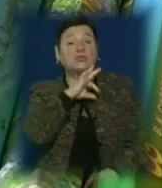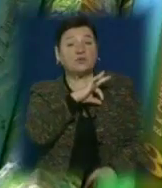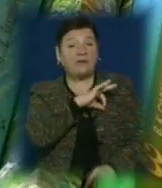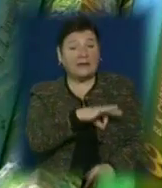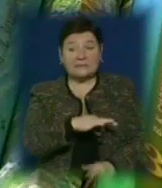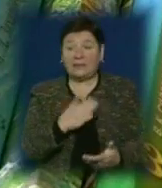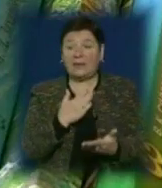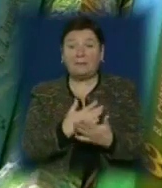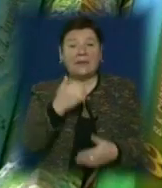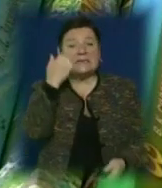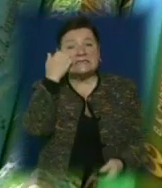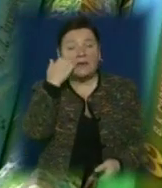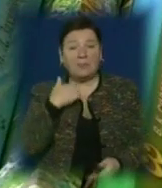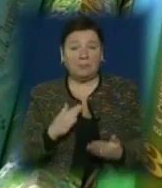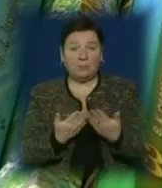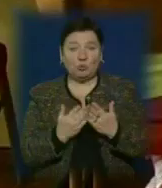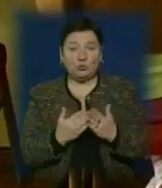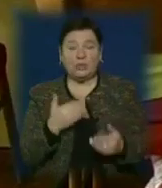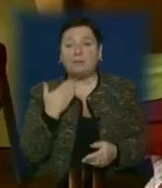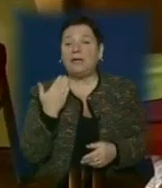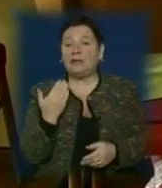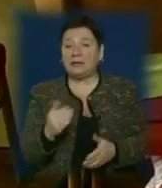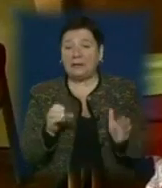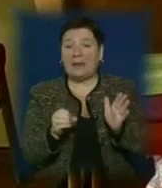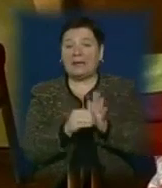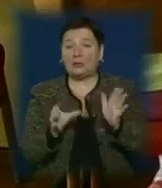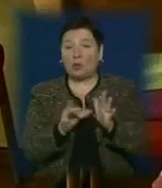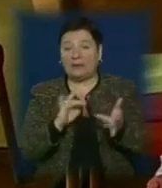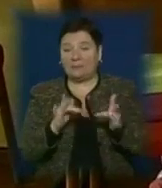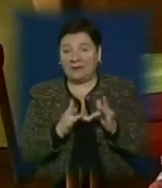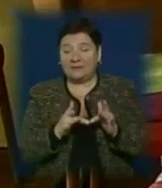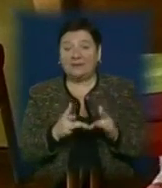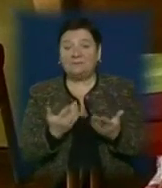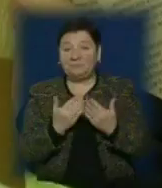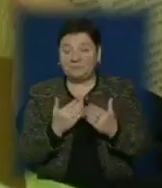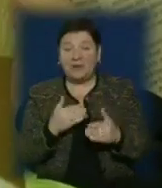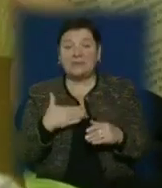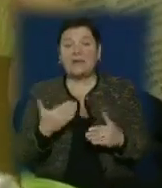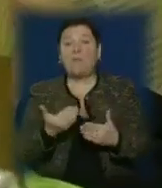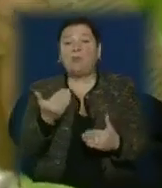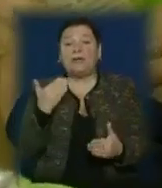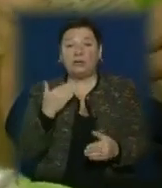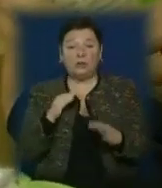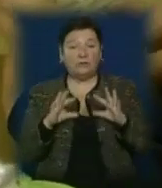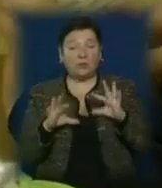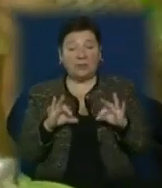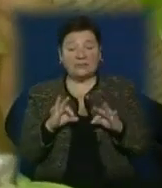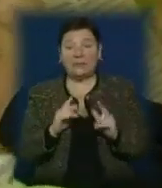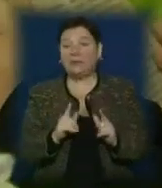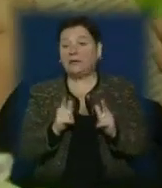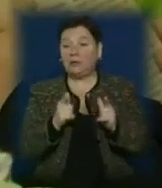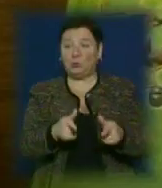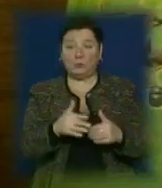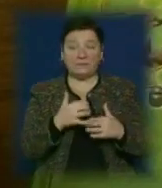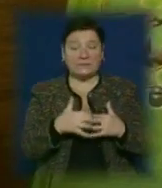наявними старими підручниками та їхніми електронними версіями. За попередньою інформацією, нові книги надійдуть в